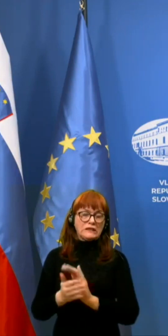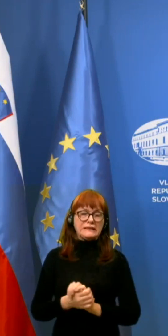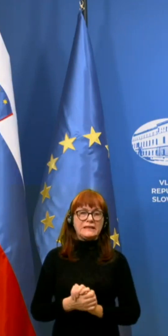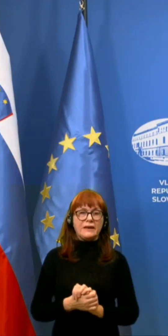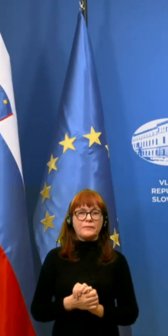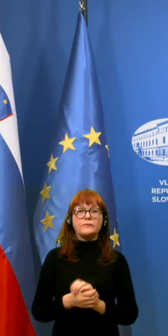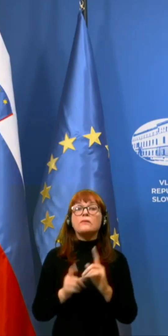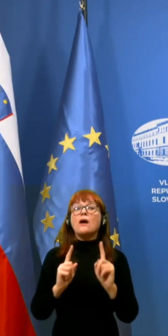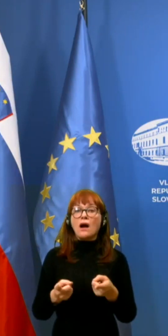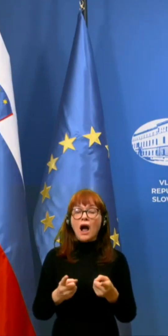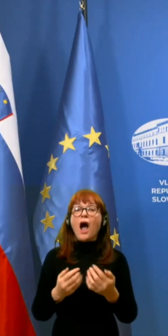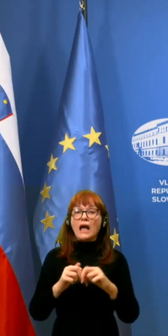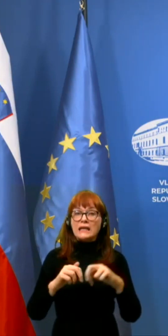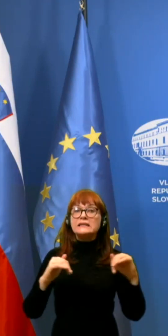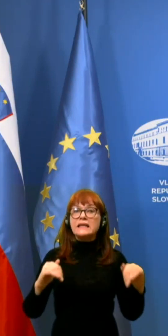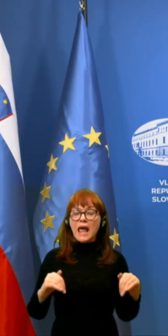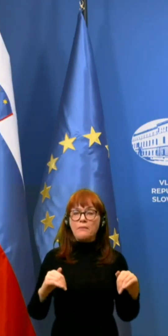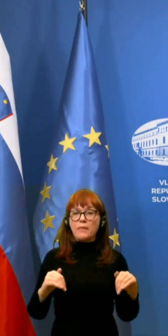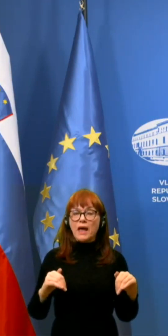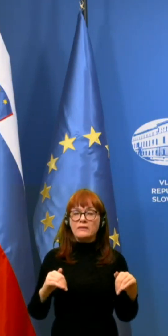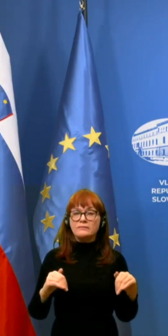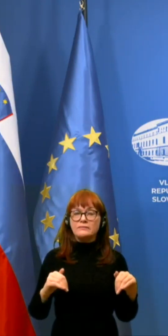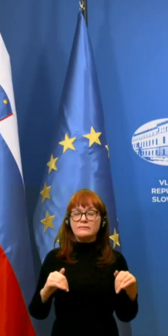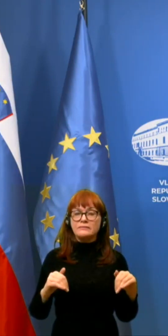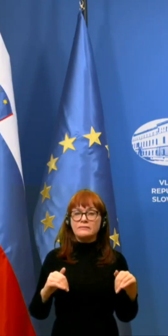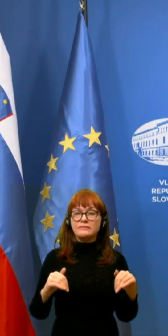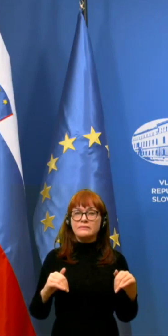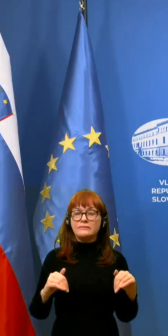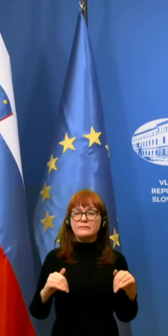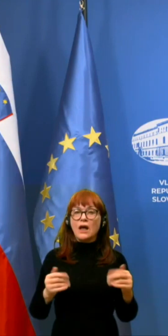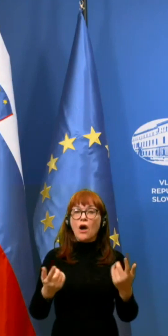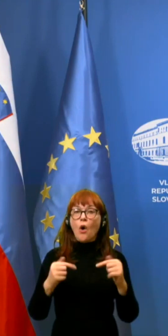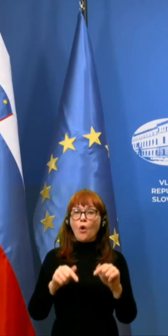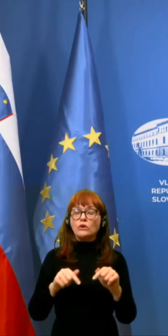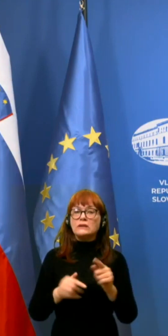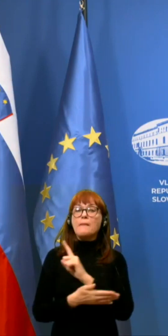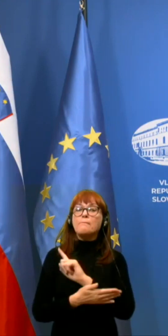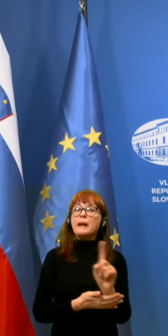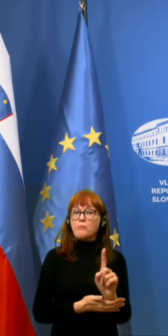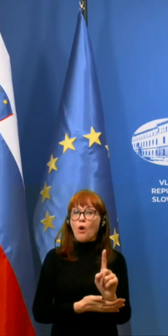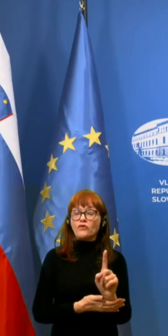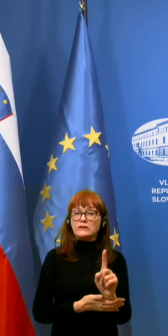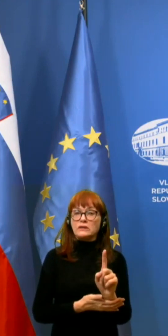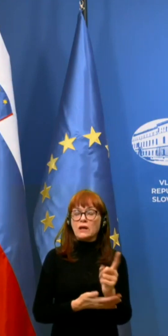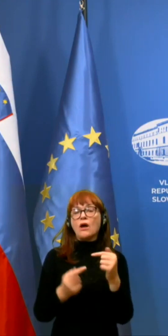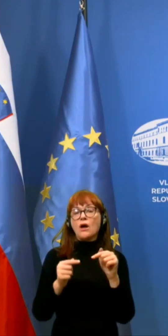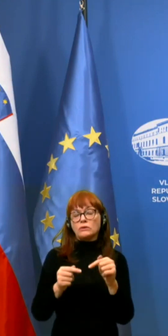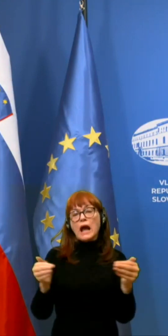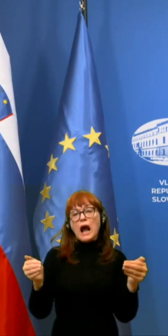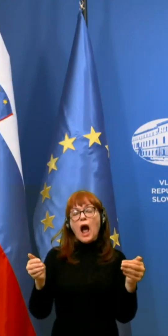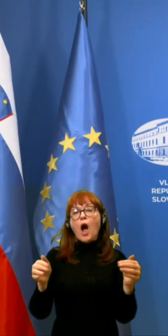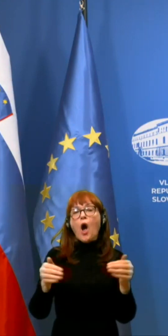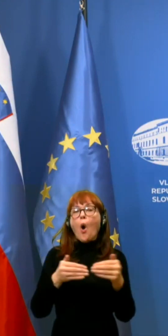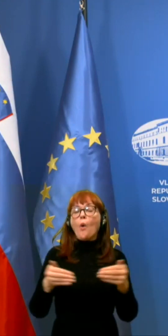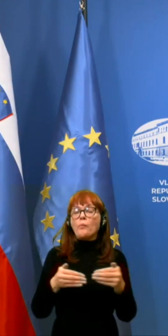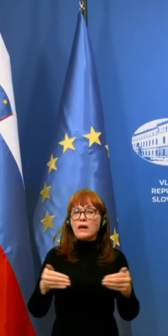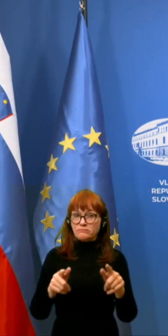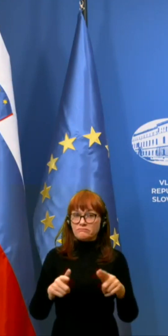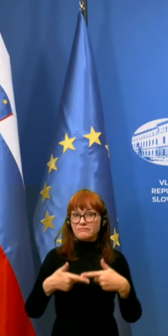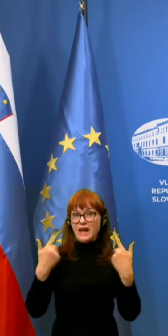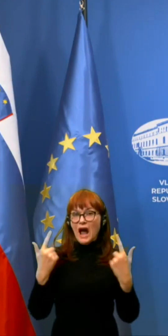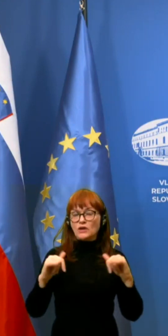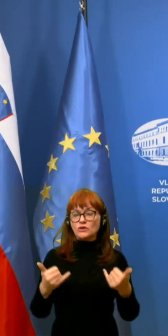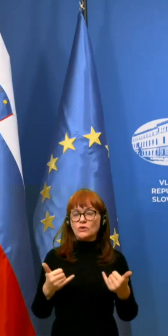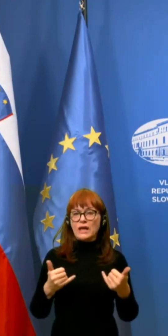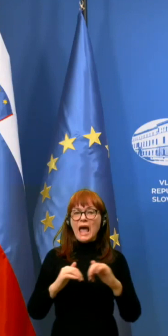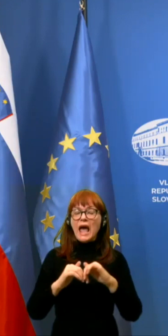Kaj so izjeme od te prepovedi oziroma tega omenjivanja? Torej, jasno je, da so